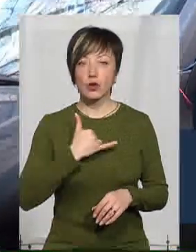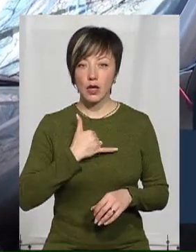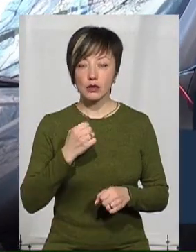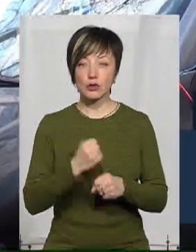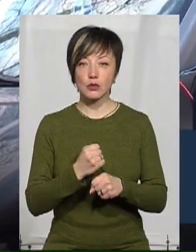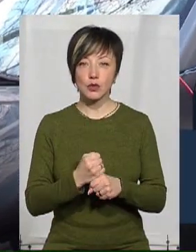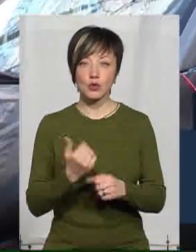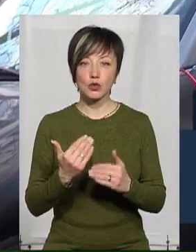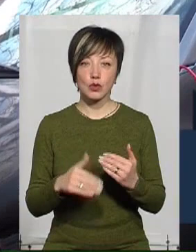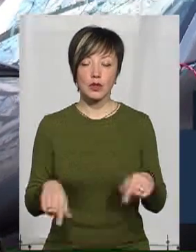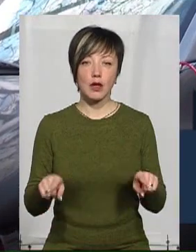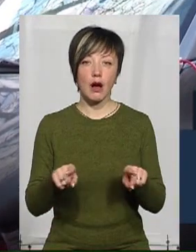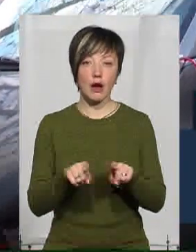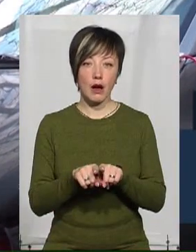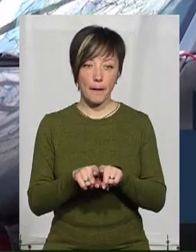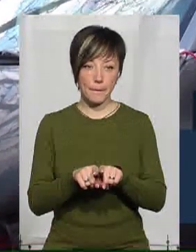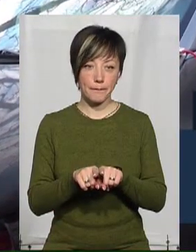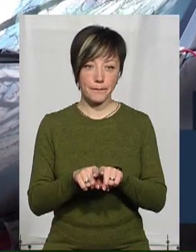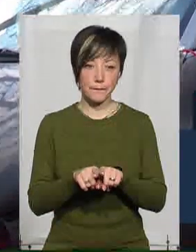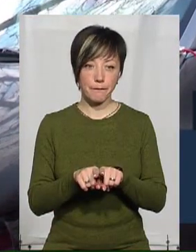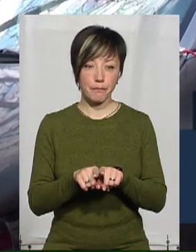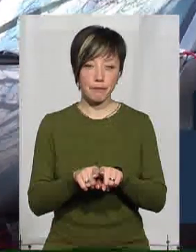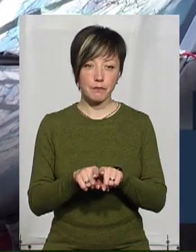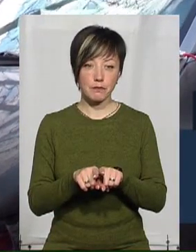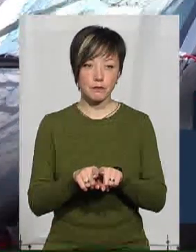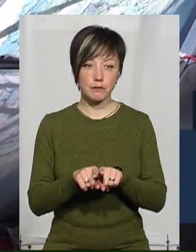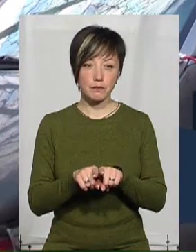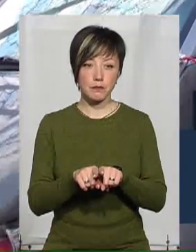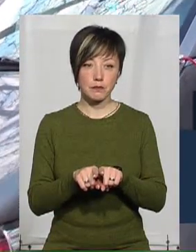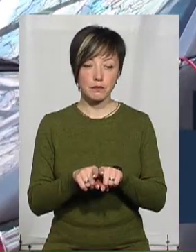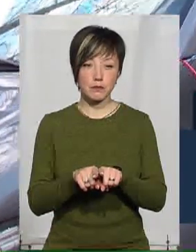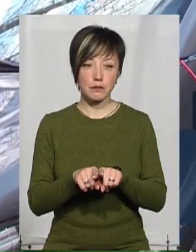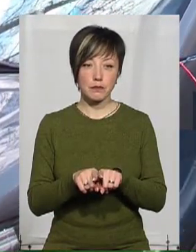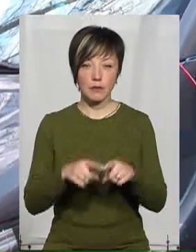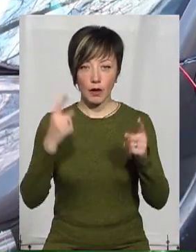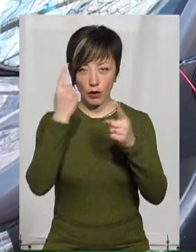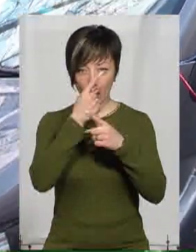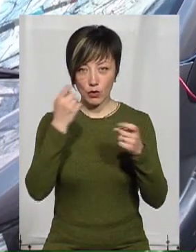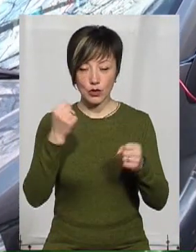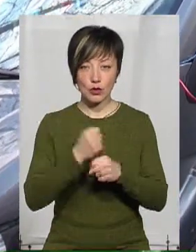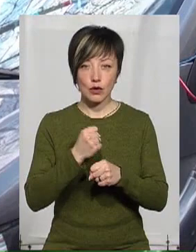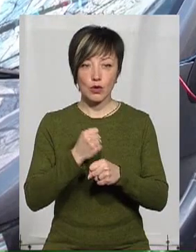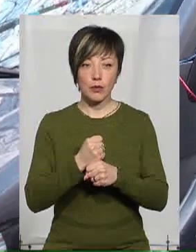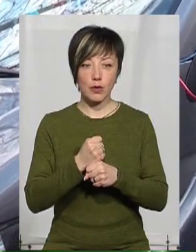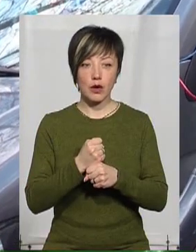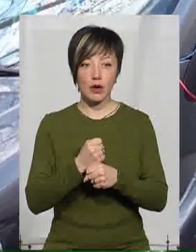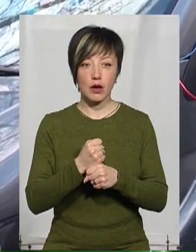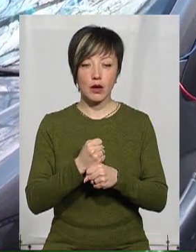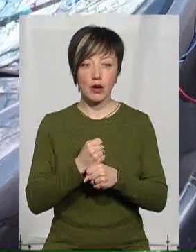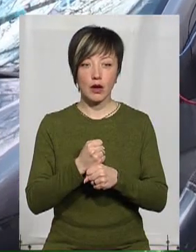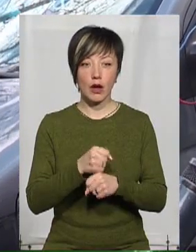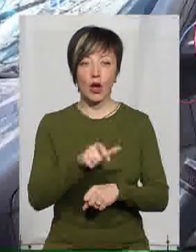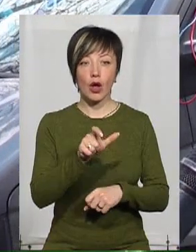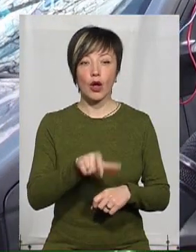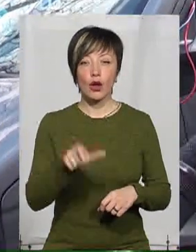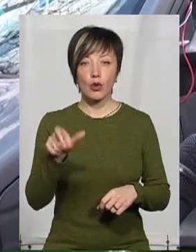вже таке оголошення зроблене через настоятеля. Люди,